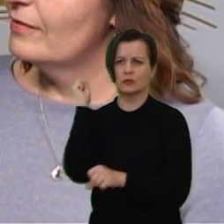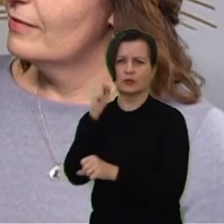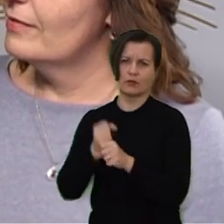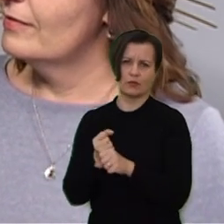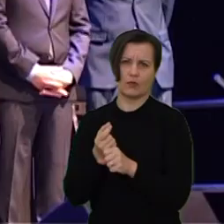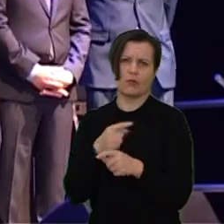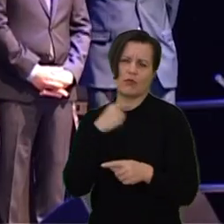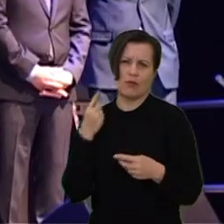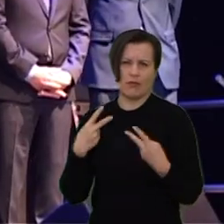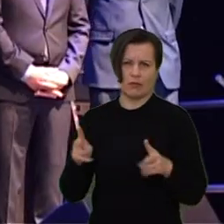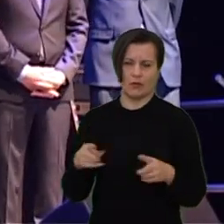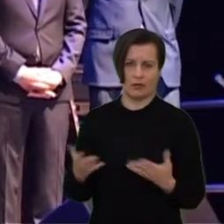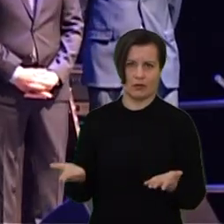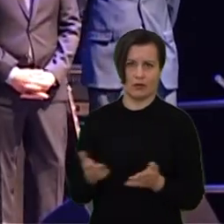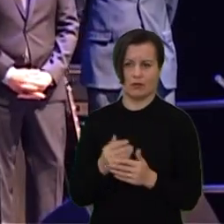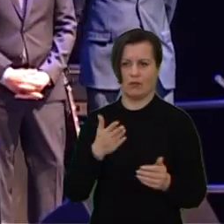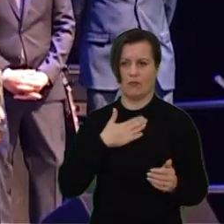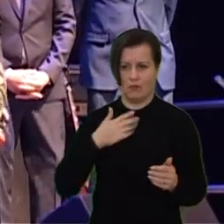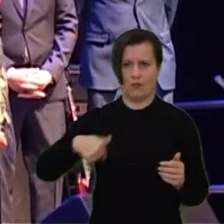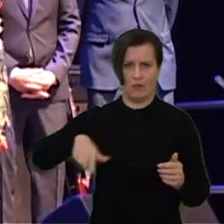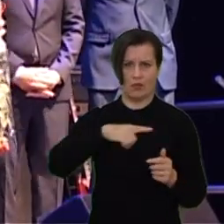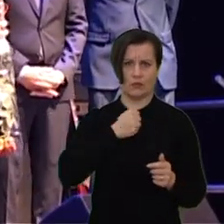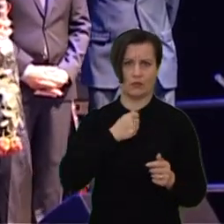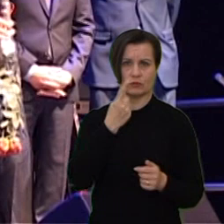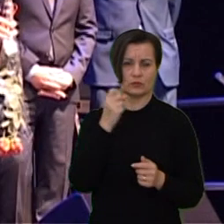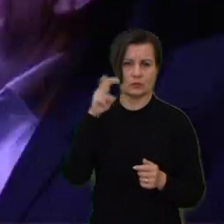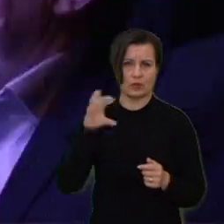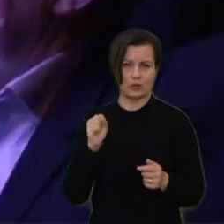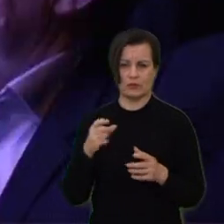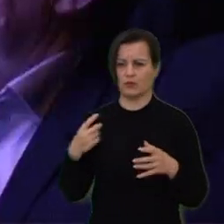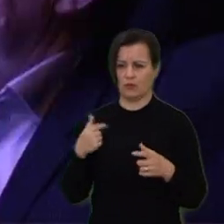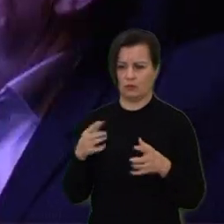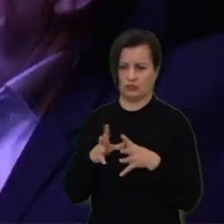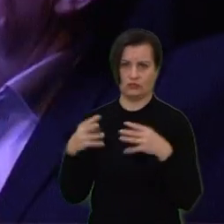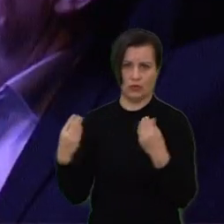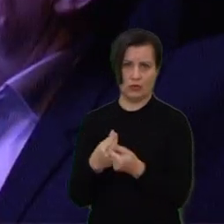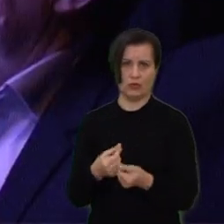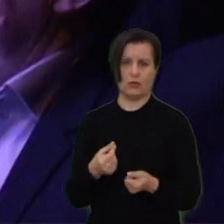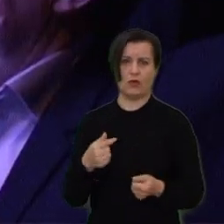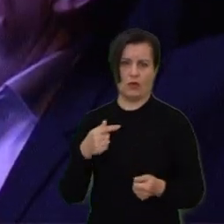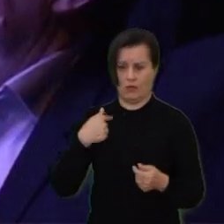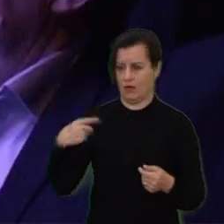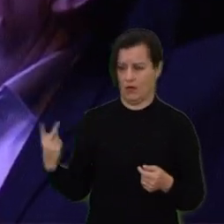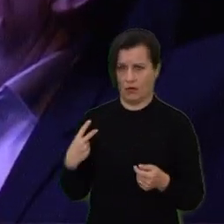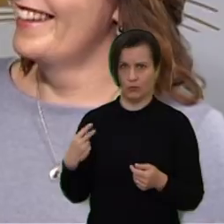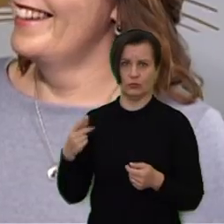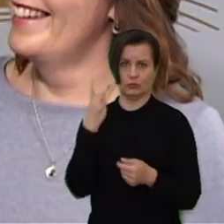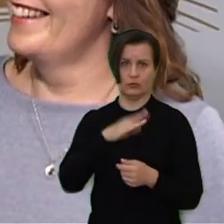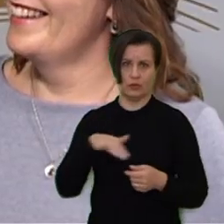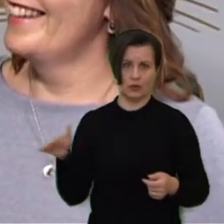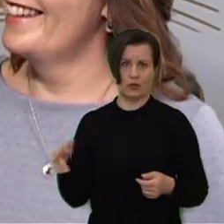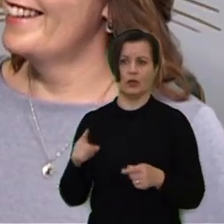rankų reikia. Daugiausia mes, kai šimtas gaktarų, tai daugiau šeima. Mes į du vaikai, dabar jau žentą turim, tai